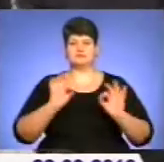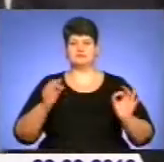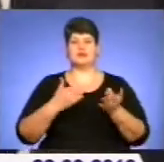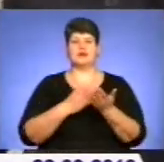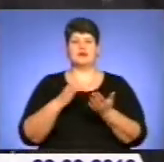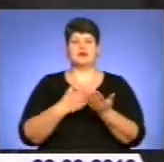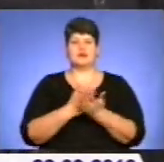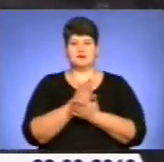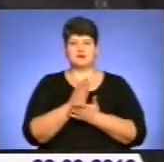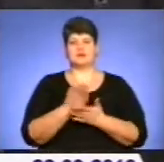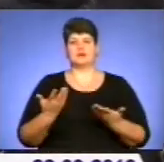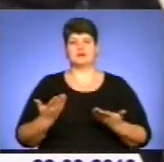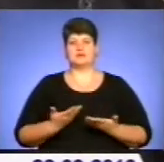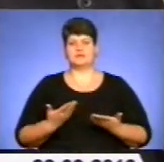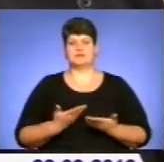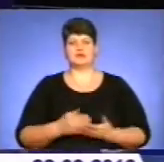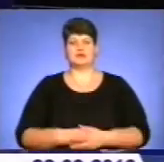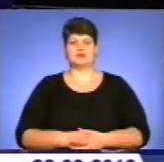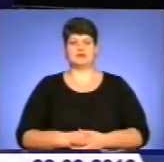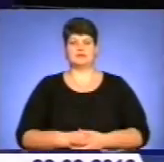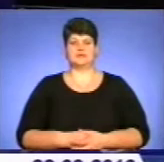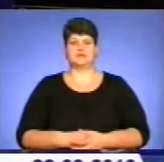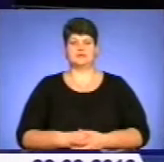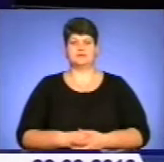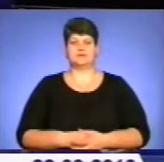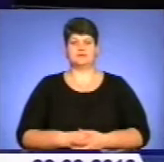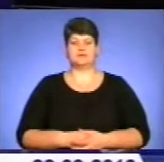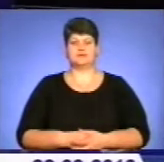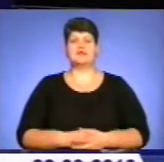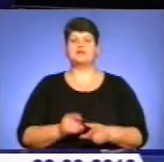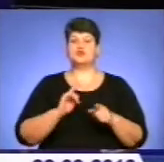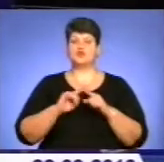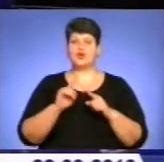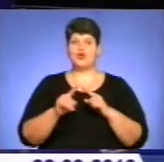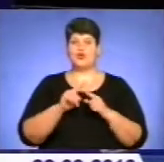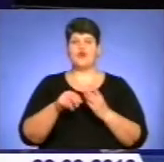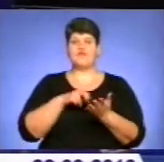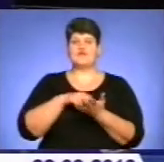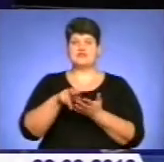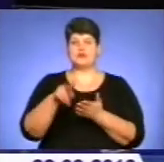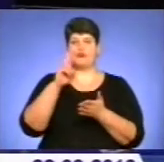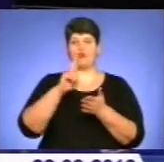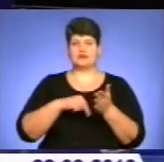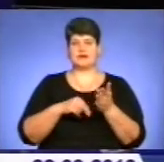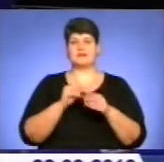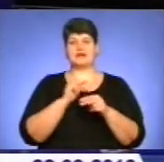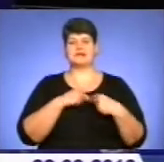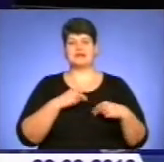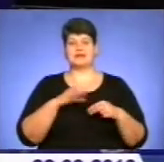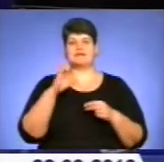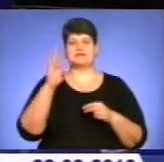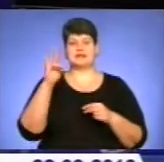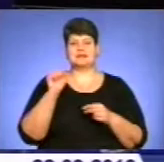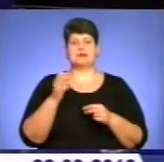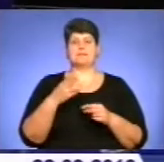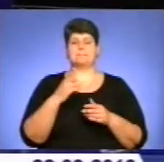соціальних та інших послуг населенню. Вже скоро візитів податківців або працівників санепідемстанції і пожежних